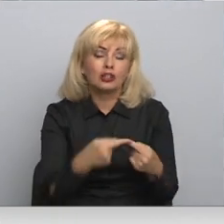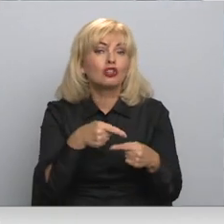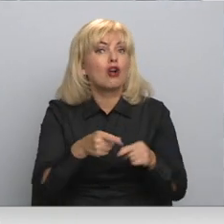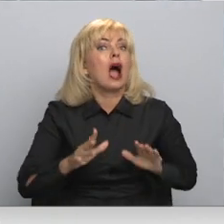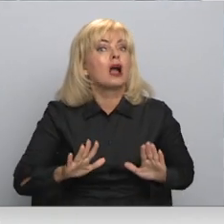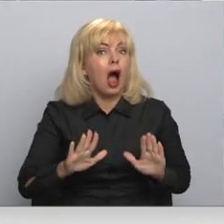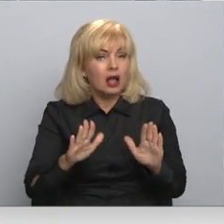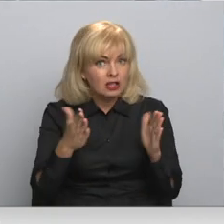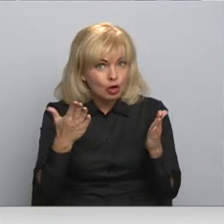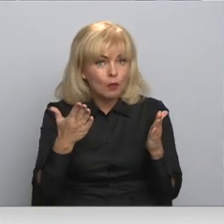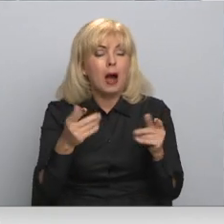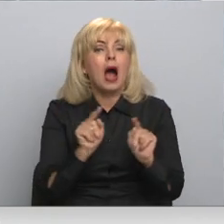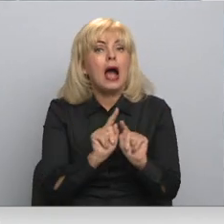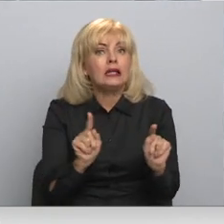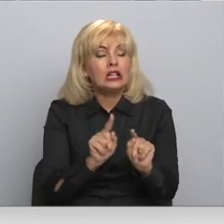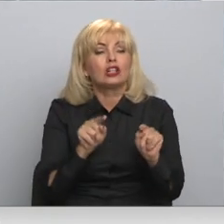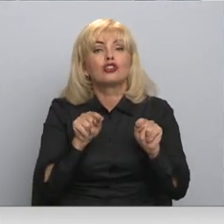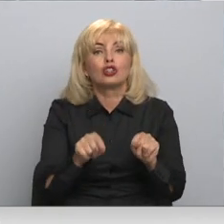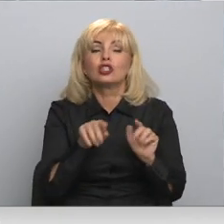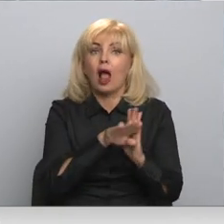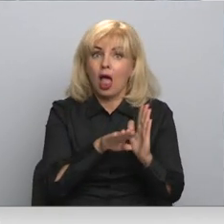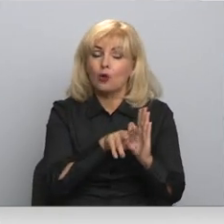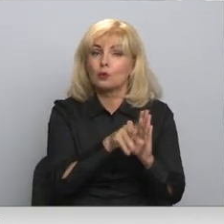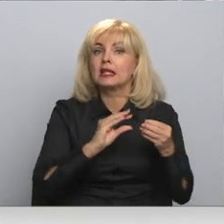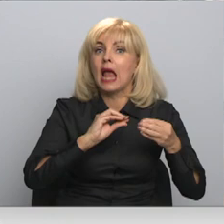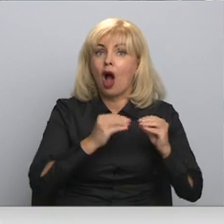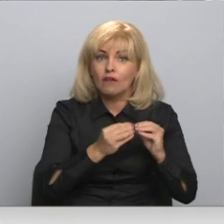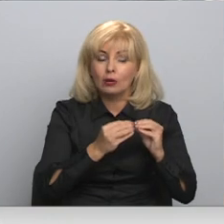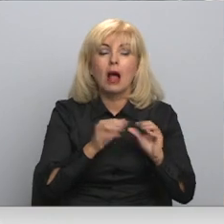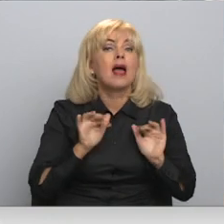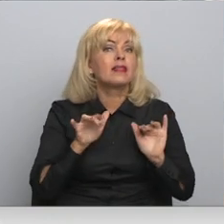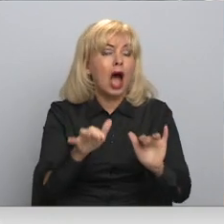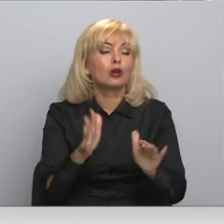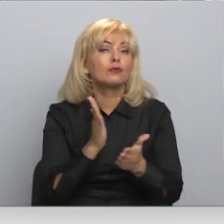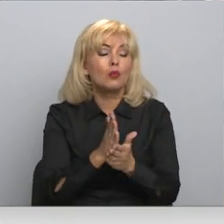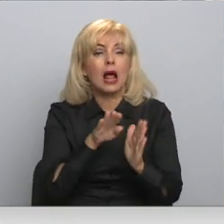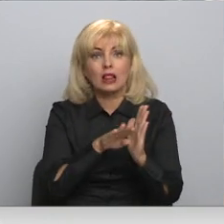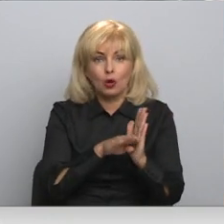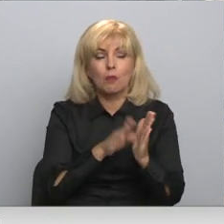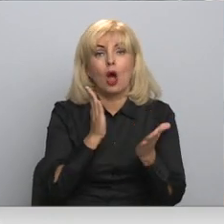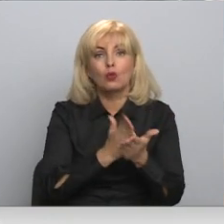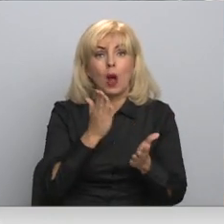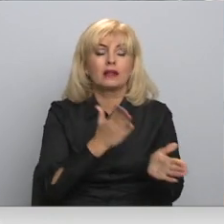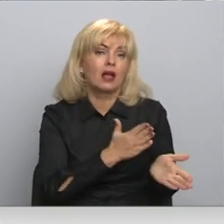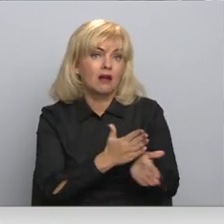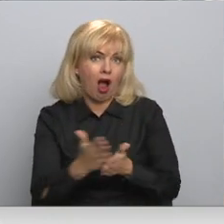gadījumā tas ir tā, ka mums šis likums jāievēro. Tas darījums ir noticis likumā, noteikti tā kārtībā.